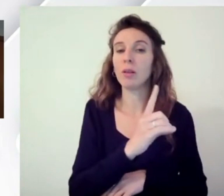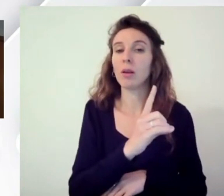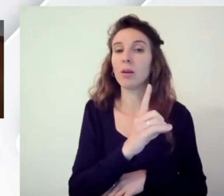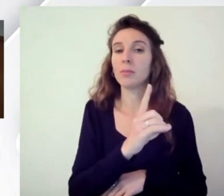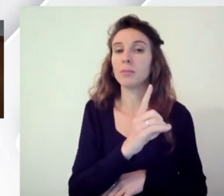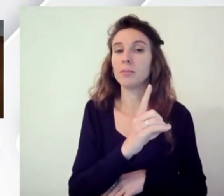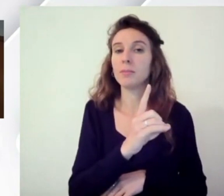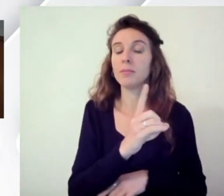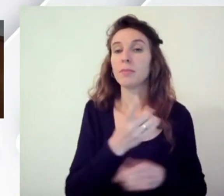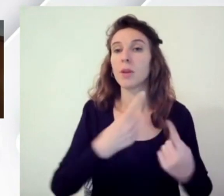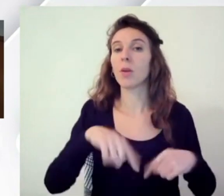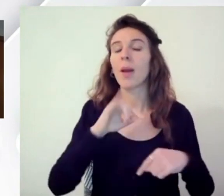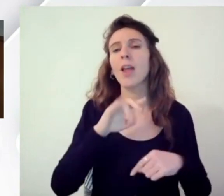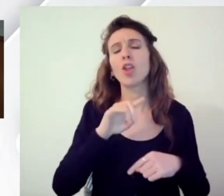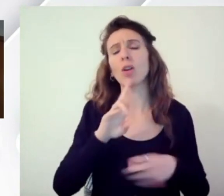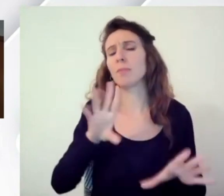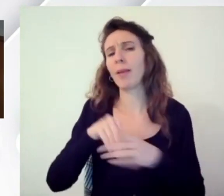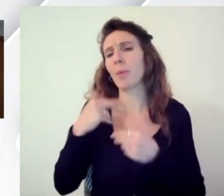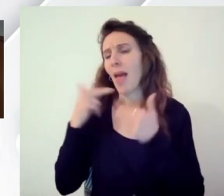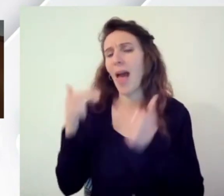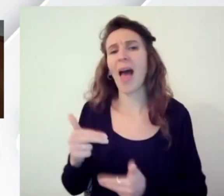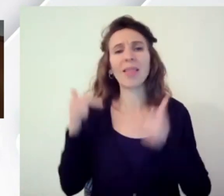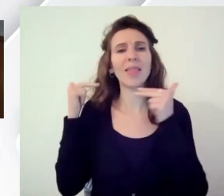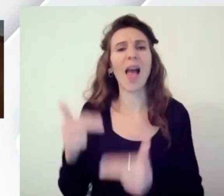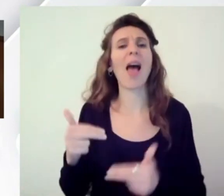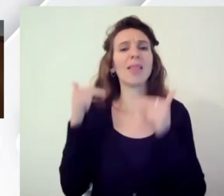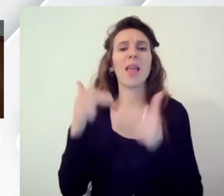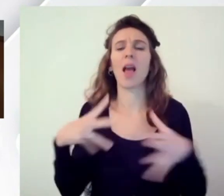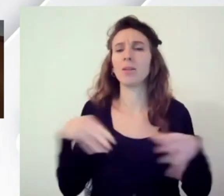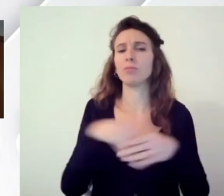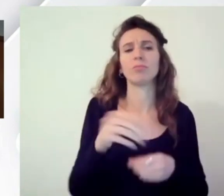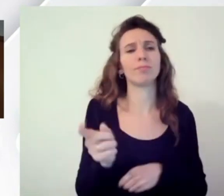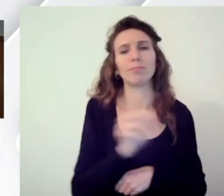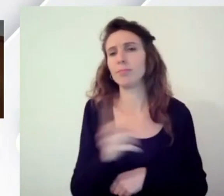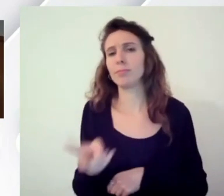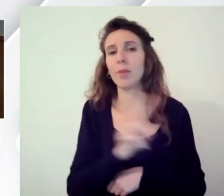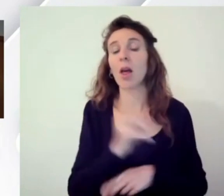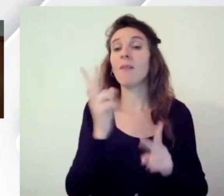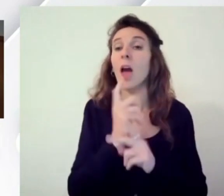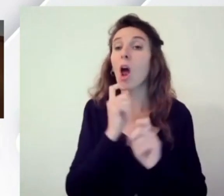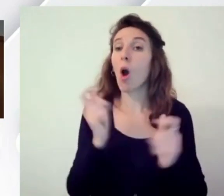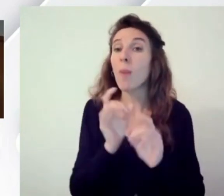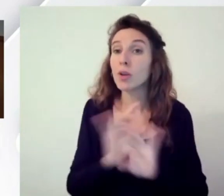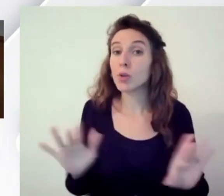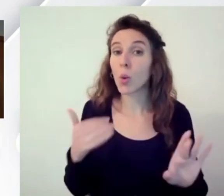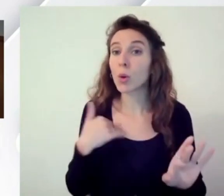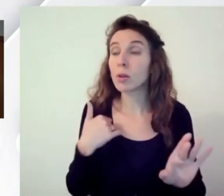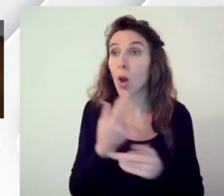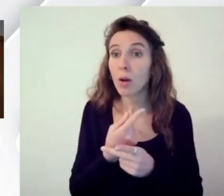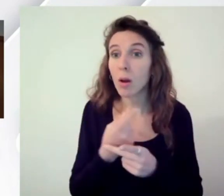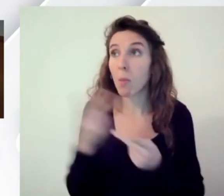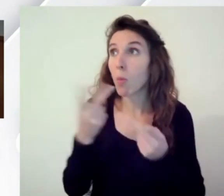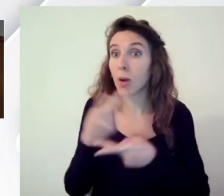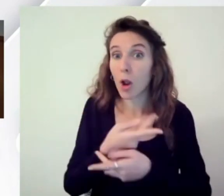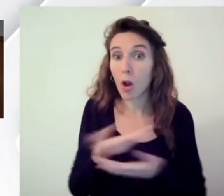ne facciamo endorsement da anni e aggiungo un pezzetto non solo open source non solo software pubblico è aperto